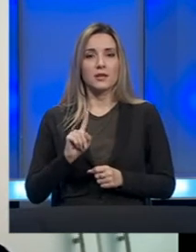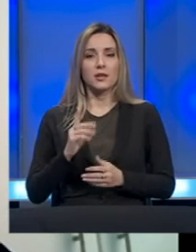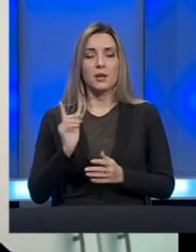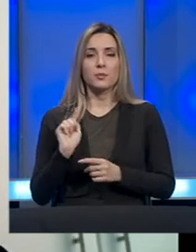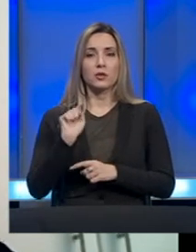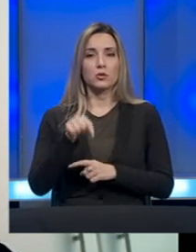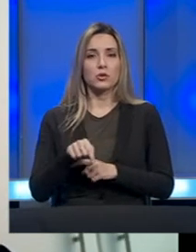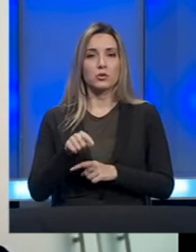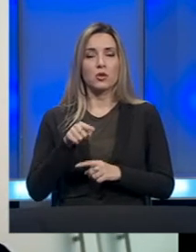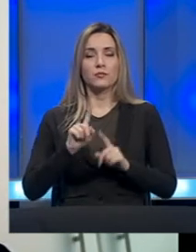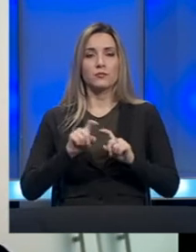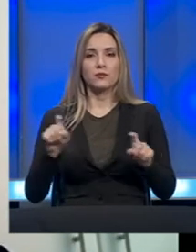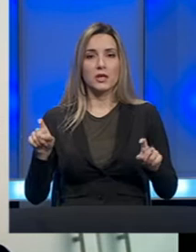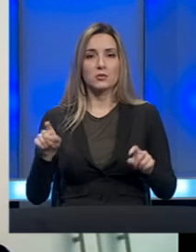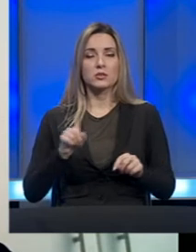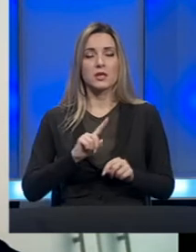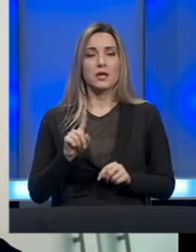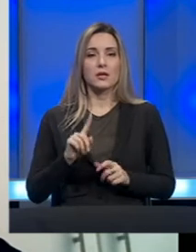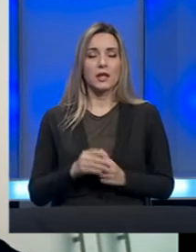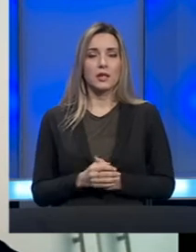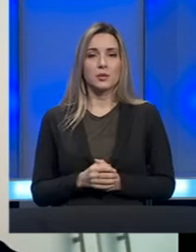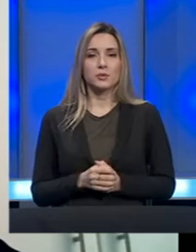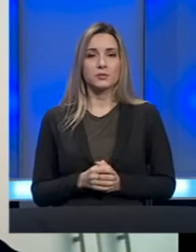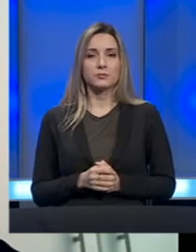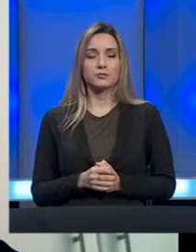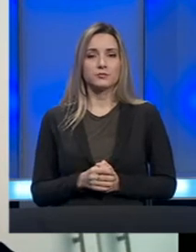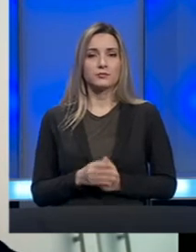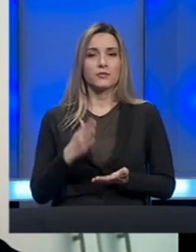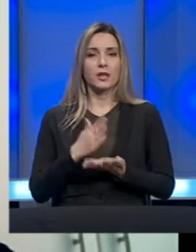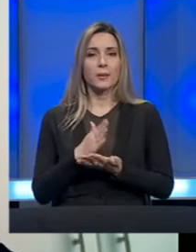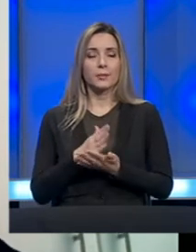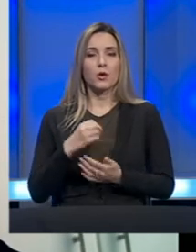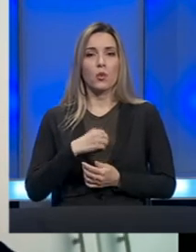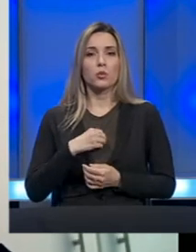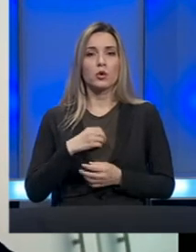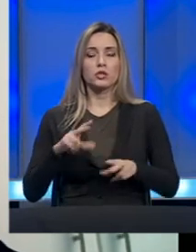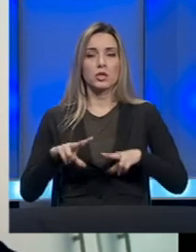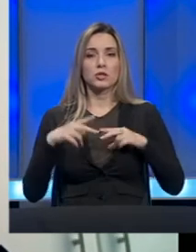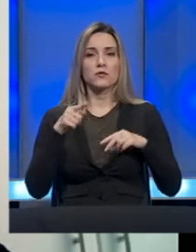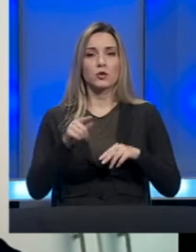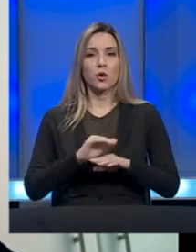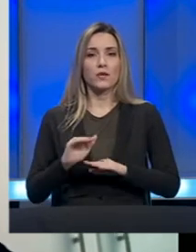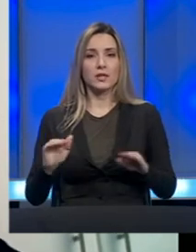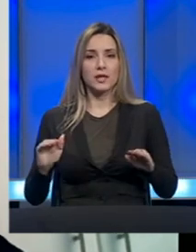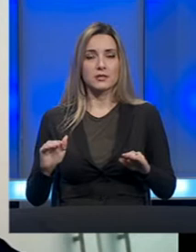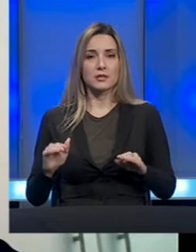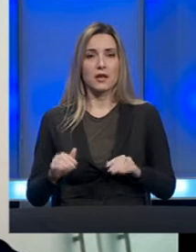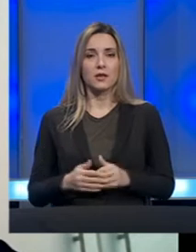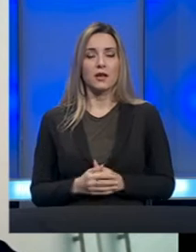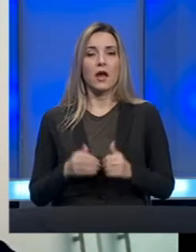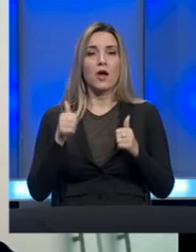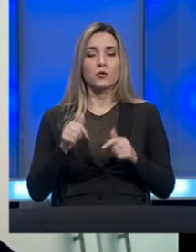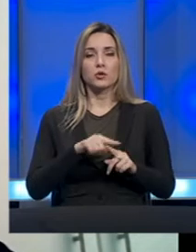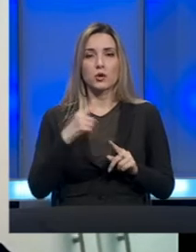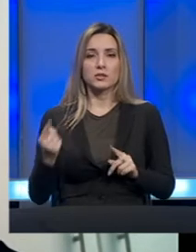ne bi došao virus i da ne bi bio ugrožen život ove djece. Hvala Bogu, evo, dosta smo